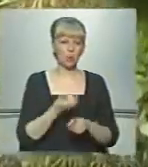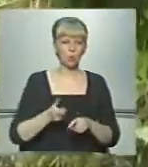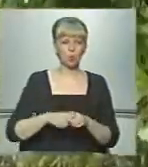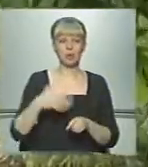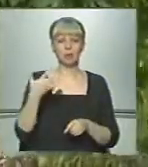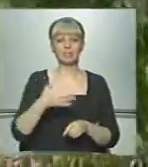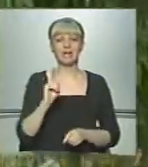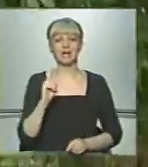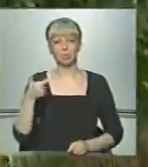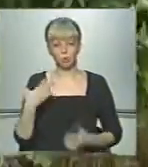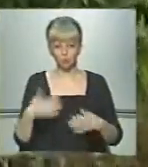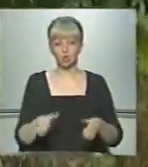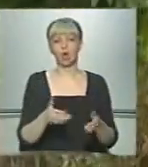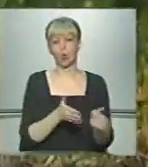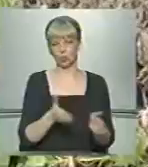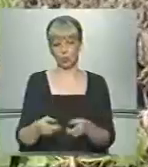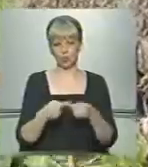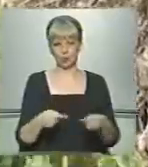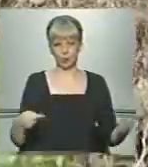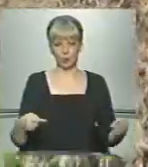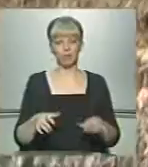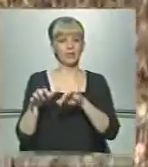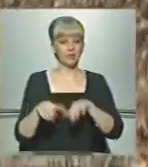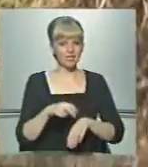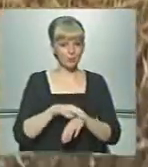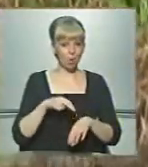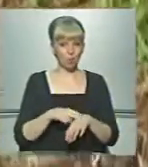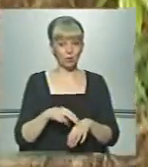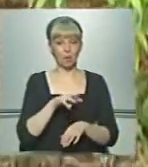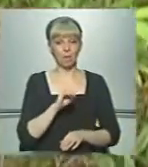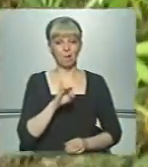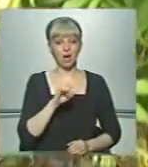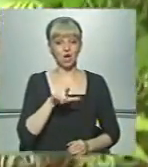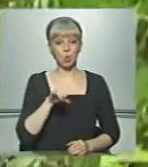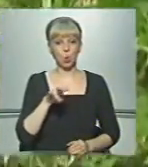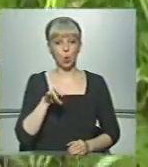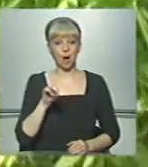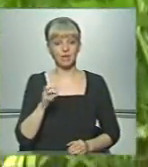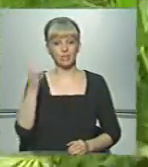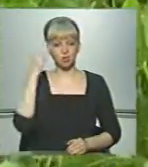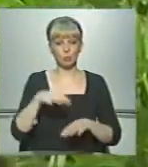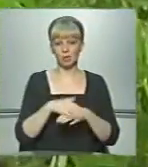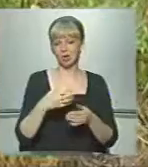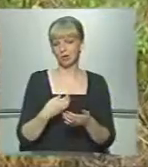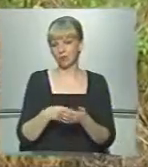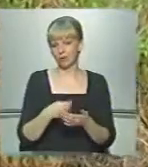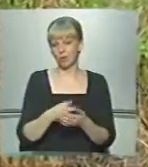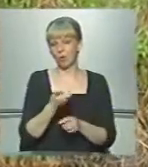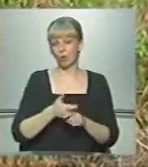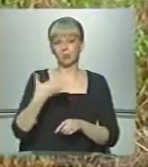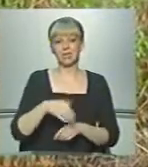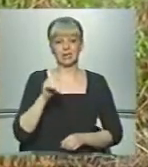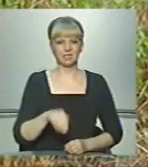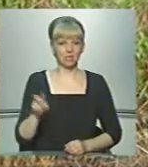50 кілограмів вже готової продукції. Величена правоохоронцями марихуана на чорному ринку оцінюється у понад 50